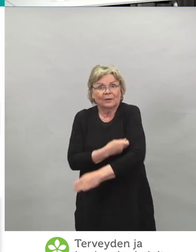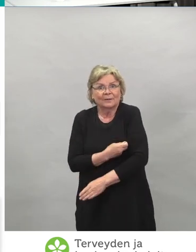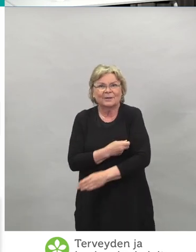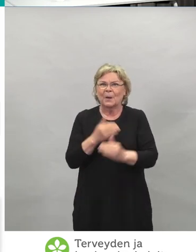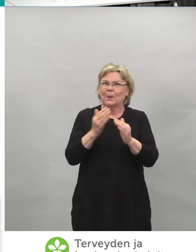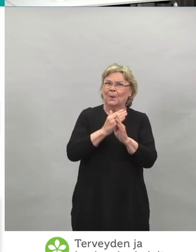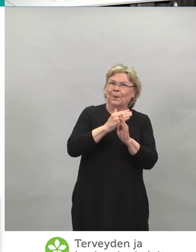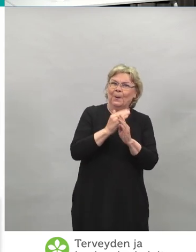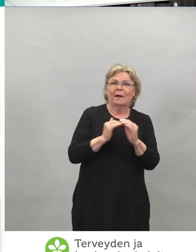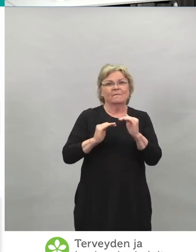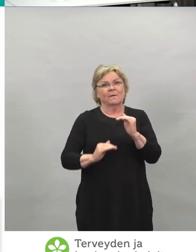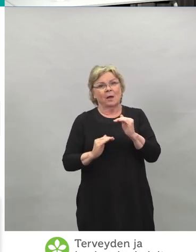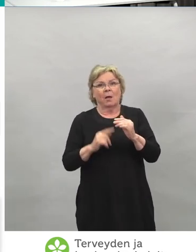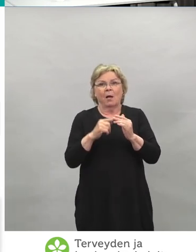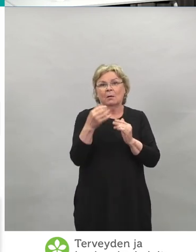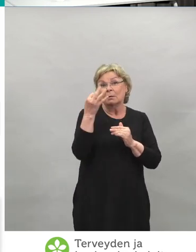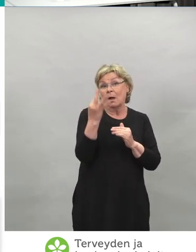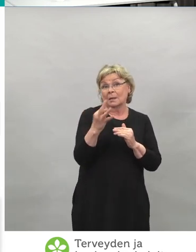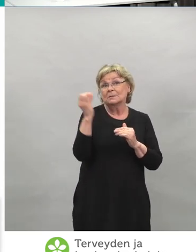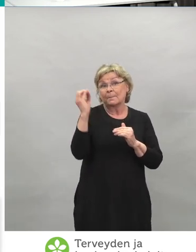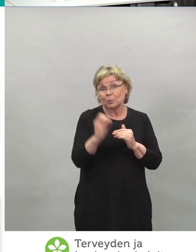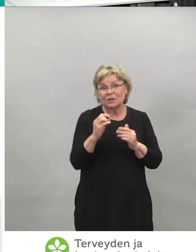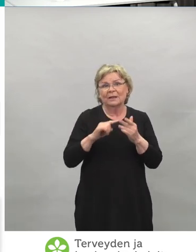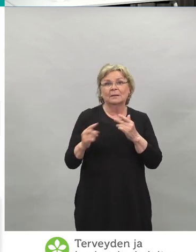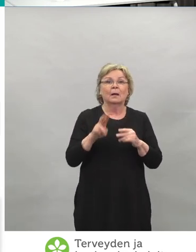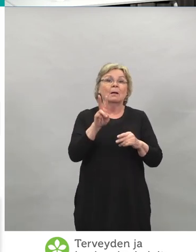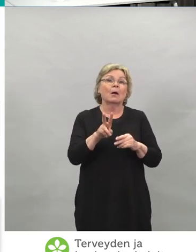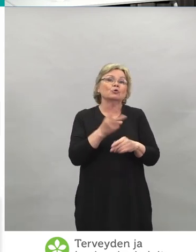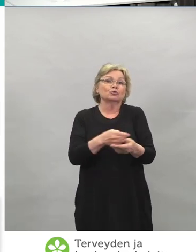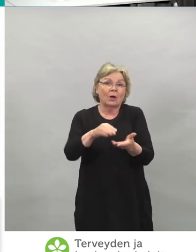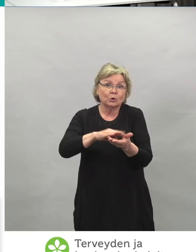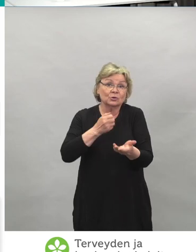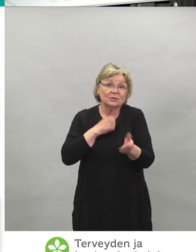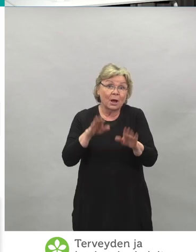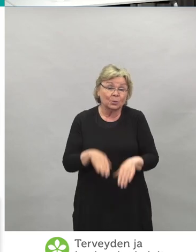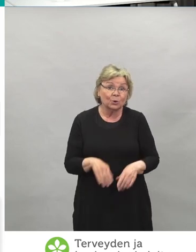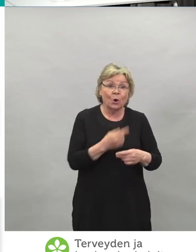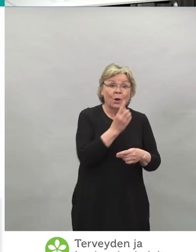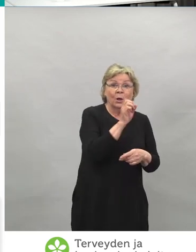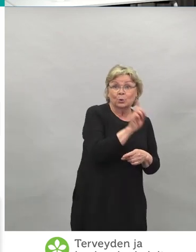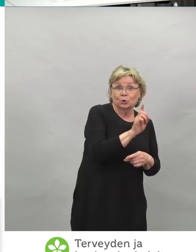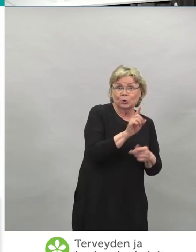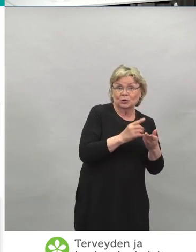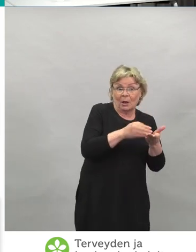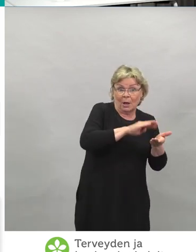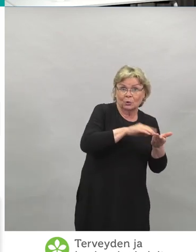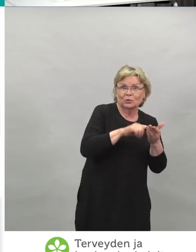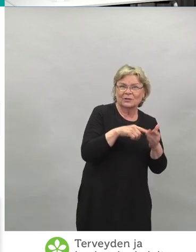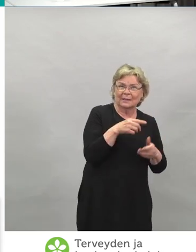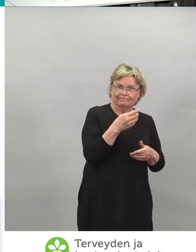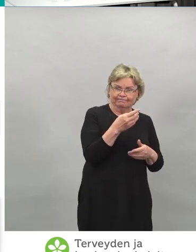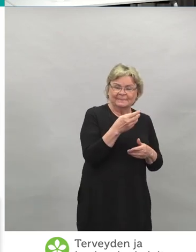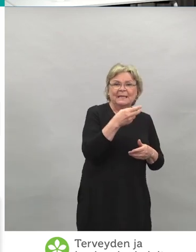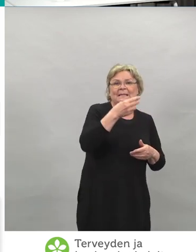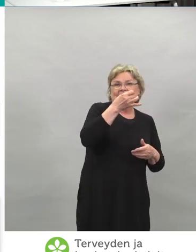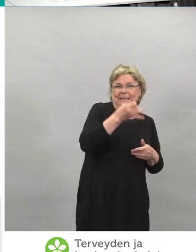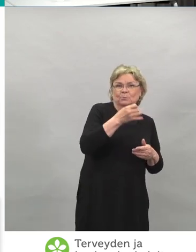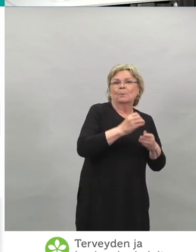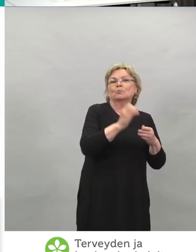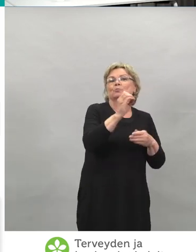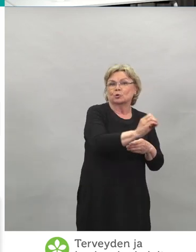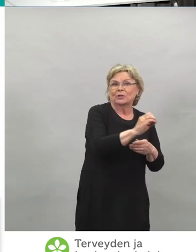prosenttia on saanut kakkosannoksen. Tämä EUn asettama tavoite ykkösannoksen 70 prosentin rokotuskattavuudesta